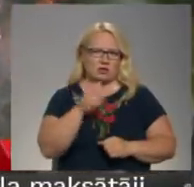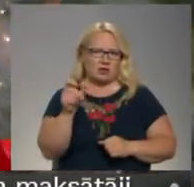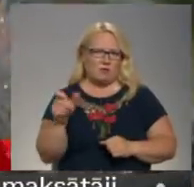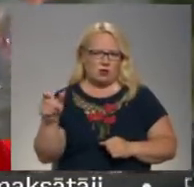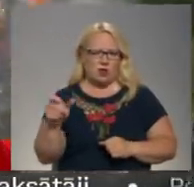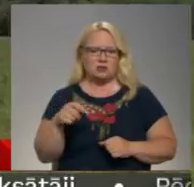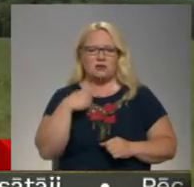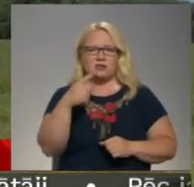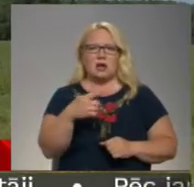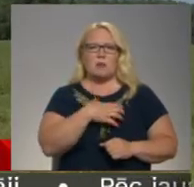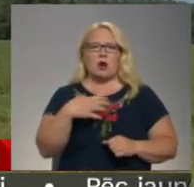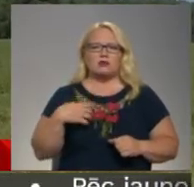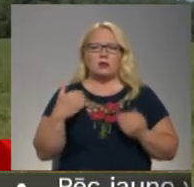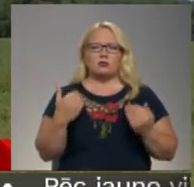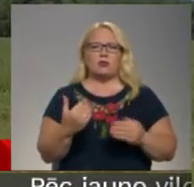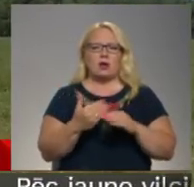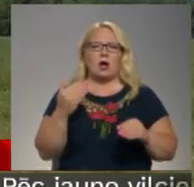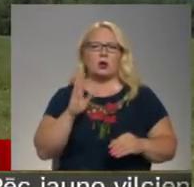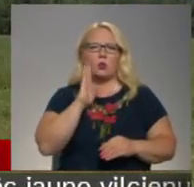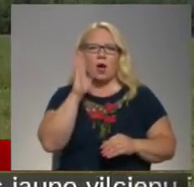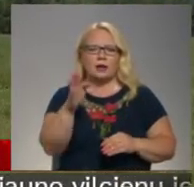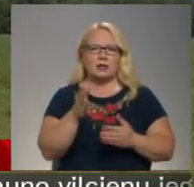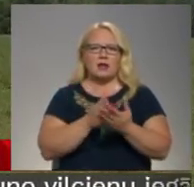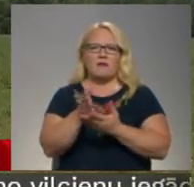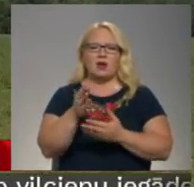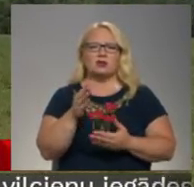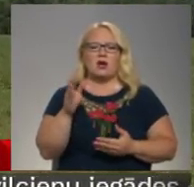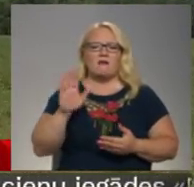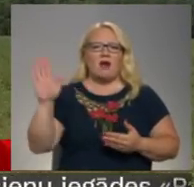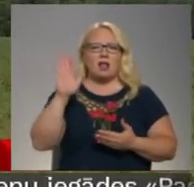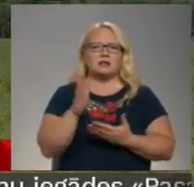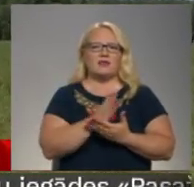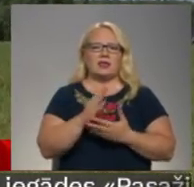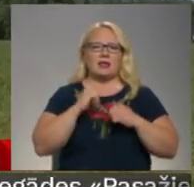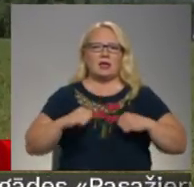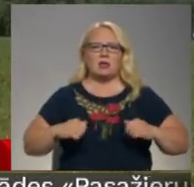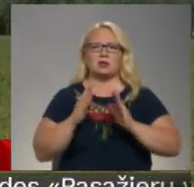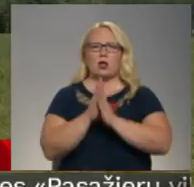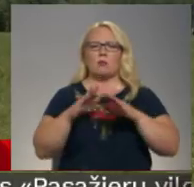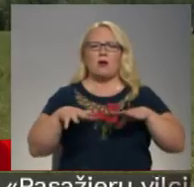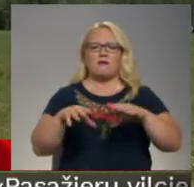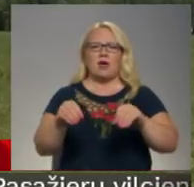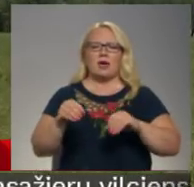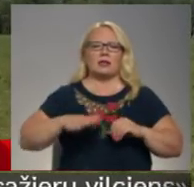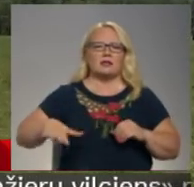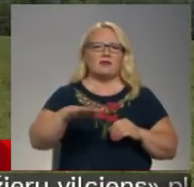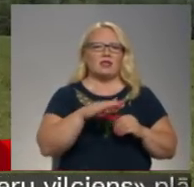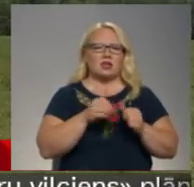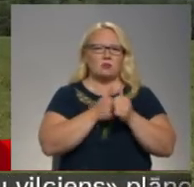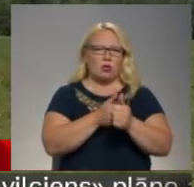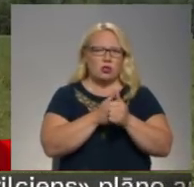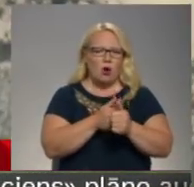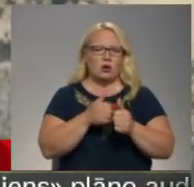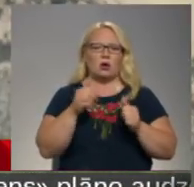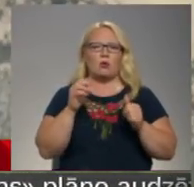Pašvaldība jau šorī tagad no rīta ir oficiāli vērsties valsts vidas dienestā ar lūgumu veikt vidas monitoringu, sakot